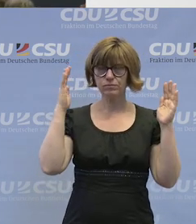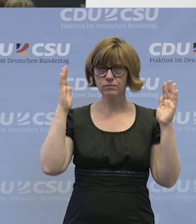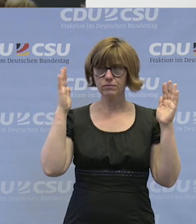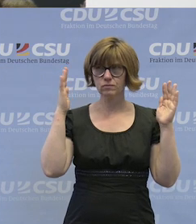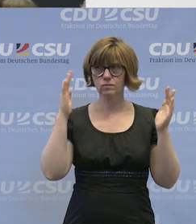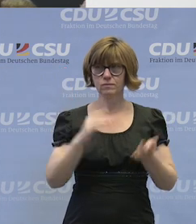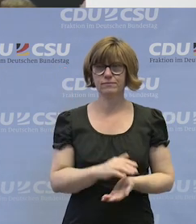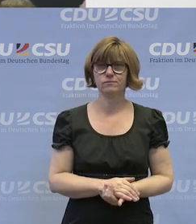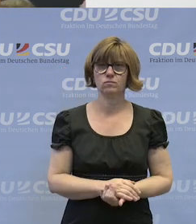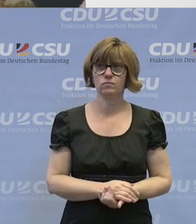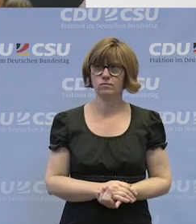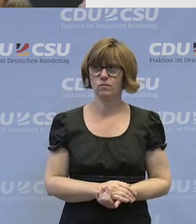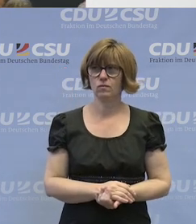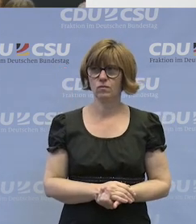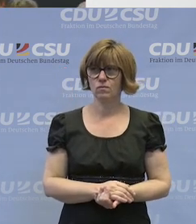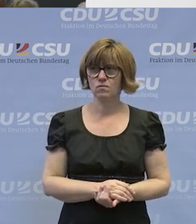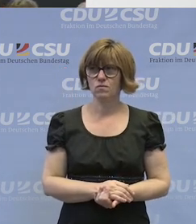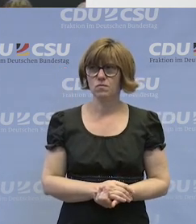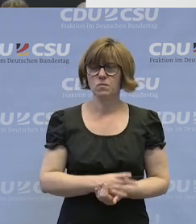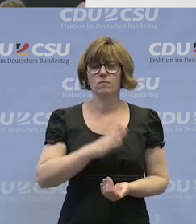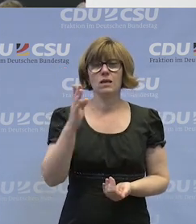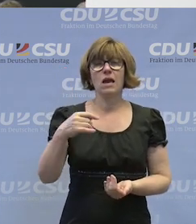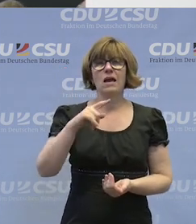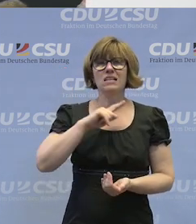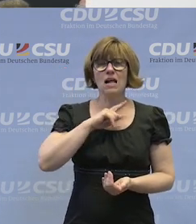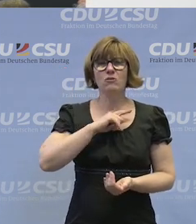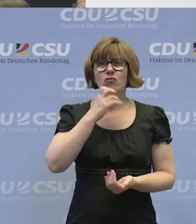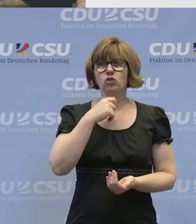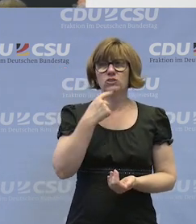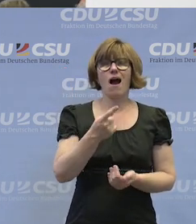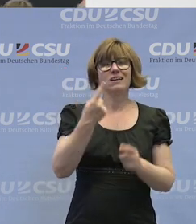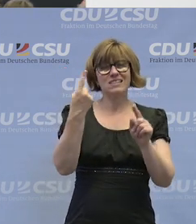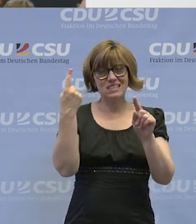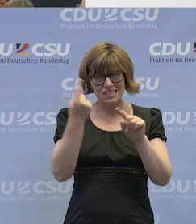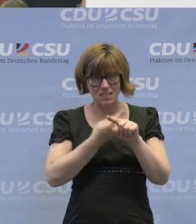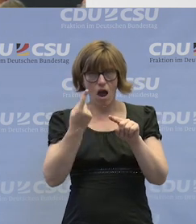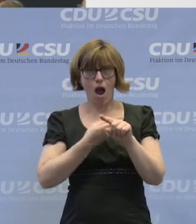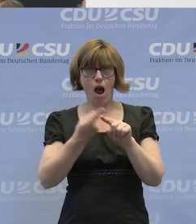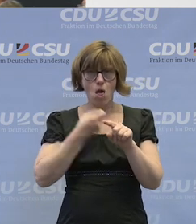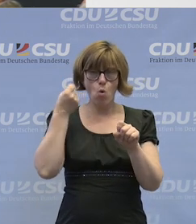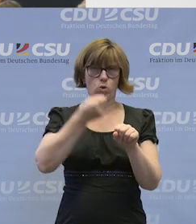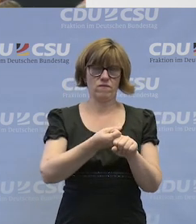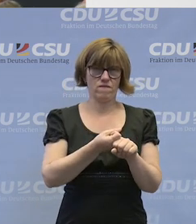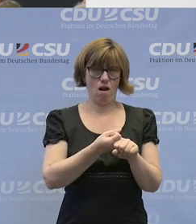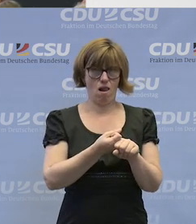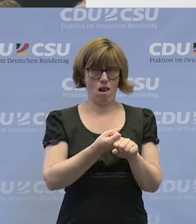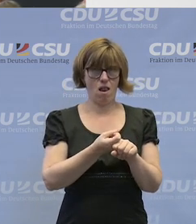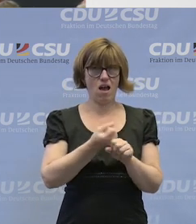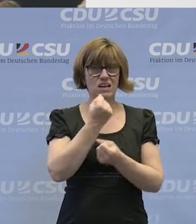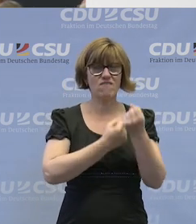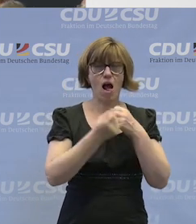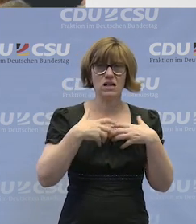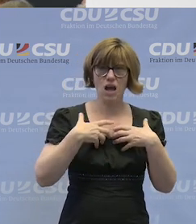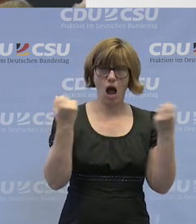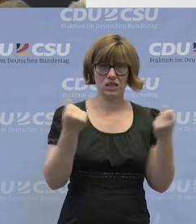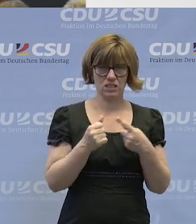Intervention. Ja, wir wissen, dass die Zahl der Unfälle durch Gewalt und